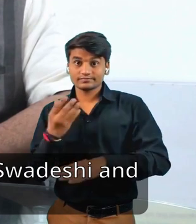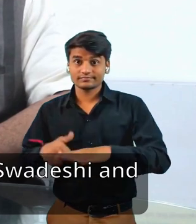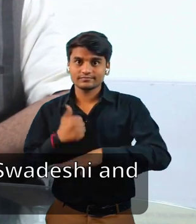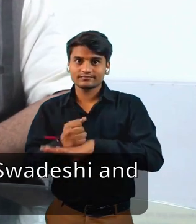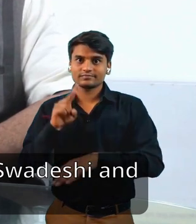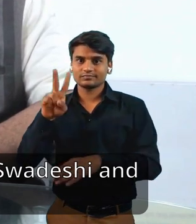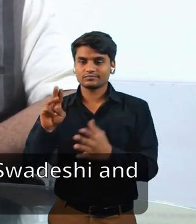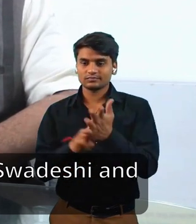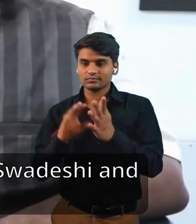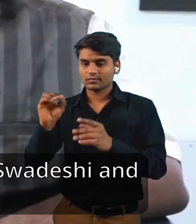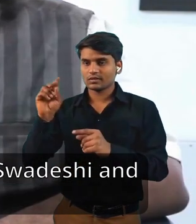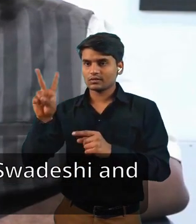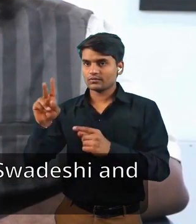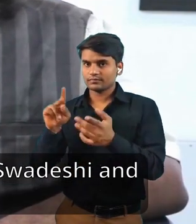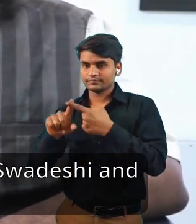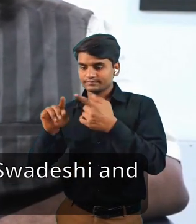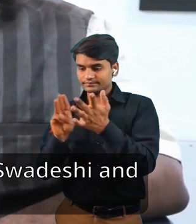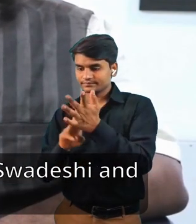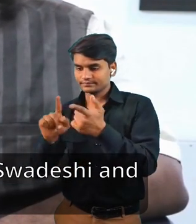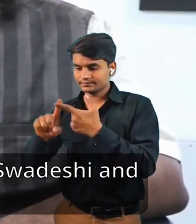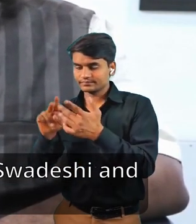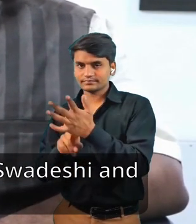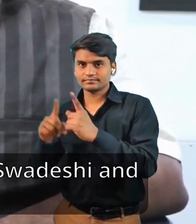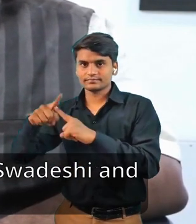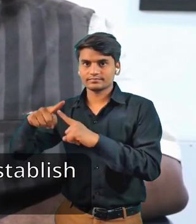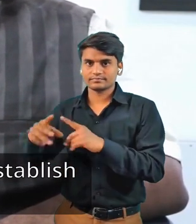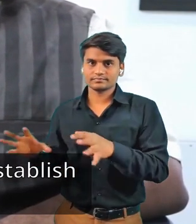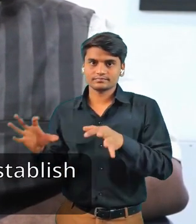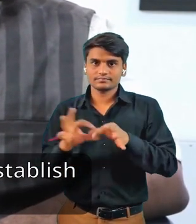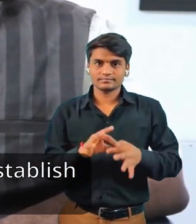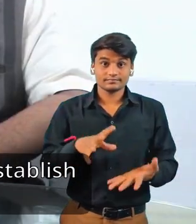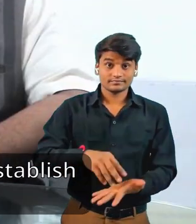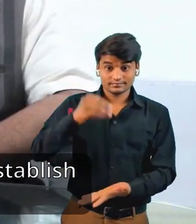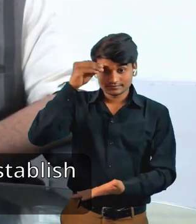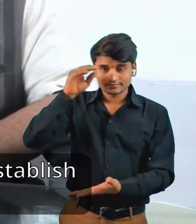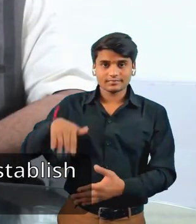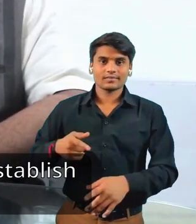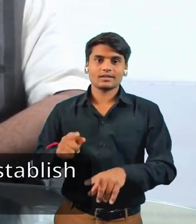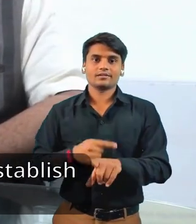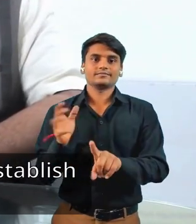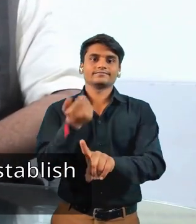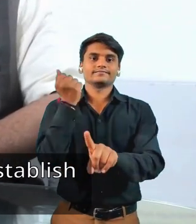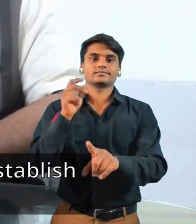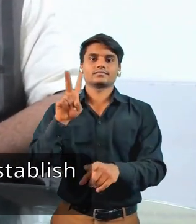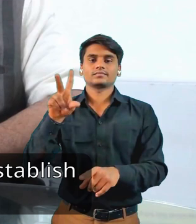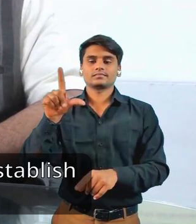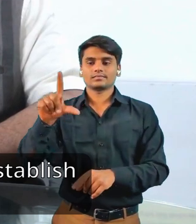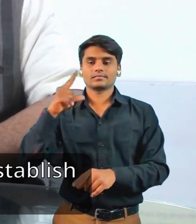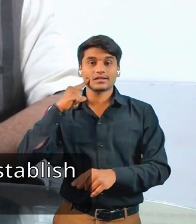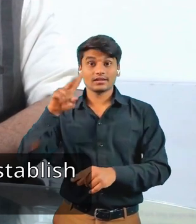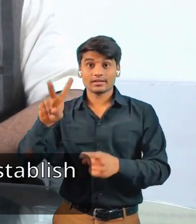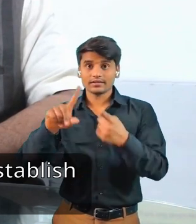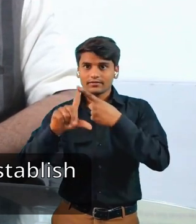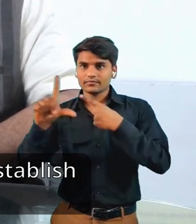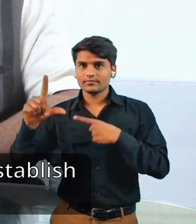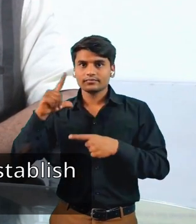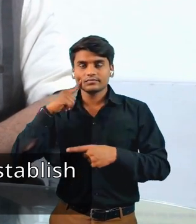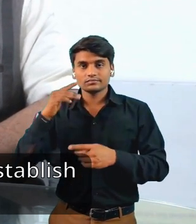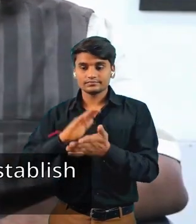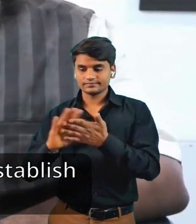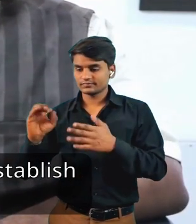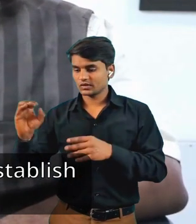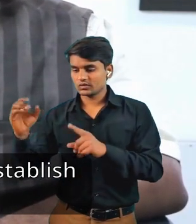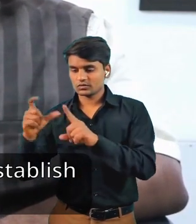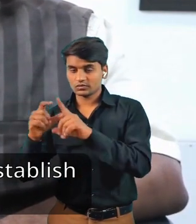स्वदेशे और फेर ट्रेड फोरम जैसे मुवमेंट्स के साथ जुड़के सीखने का और लाइवलि हूड्स में कुछ मॉडल्स को इस्टैबलिश करने